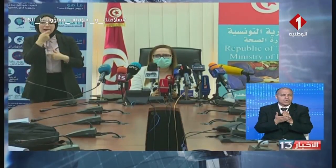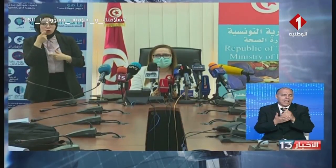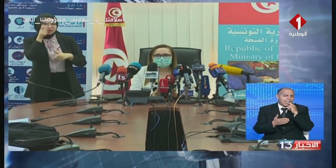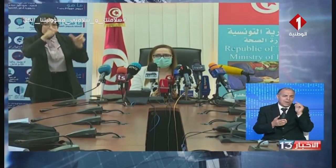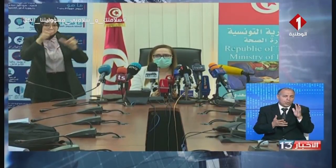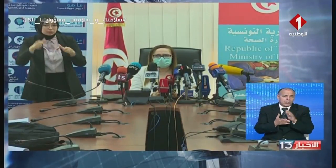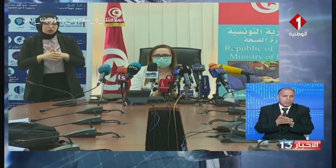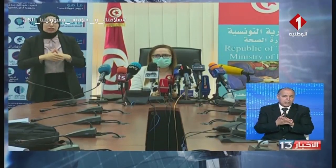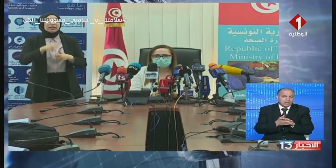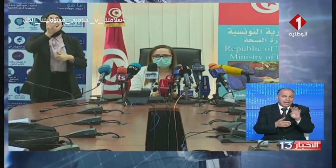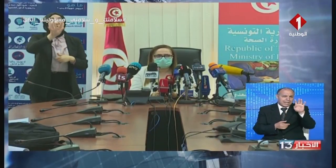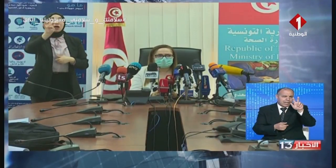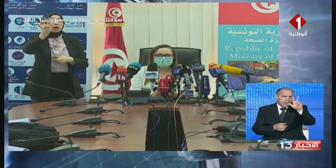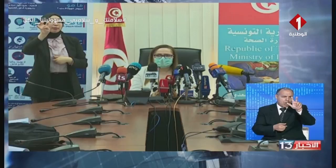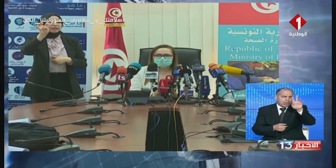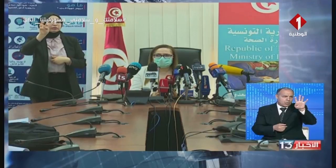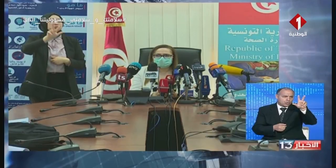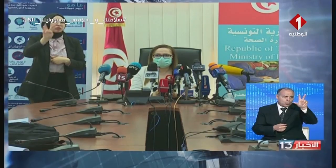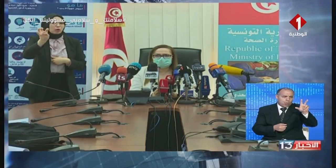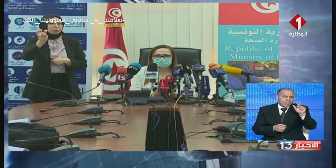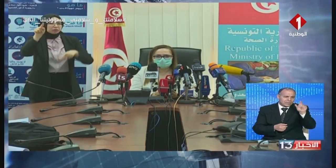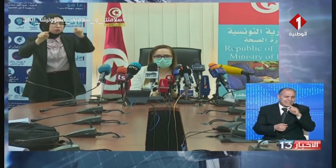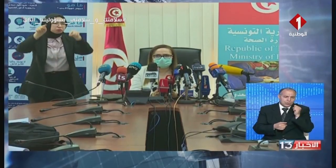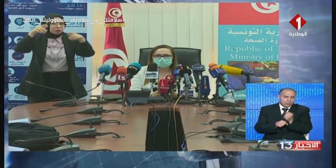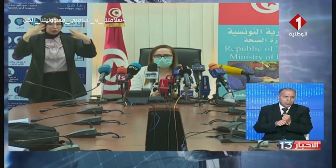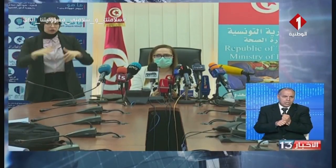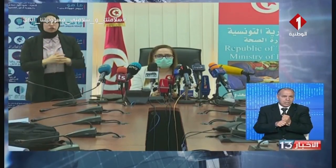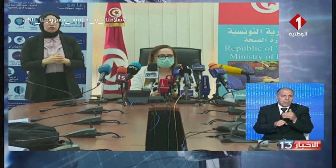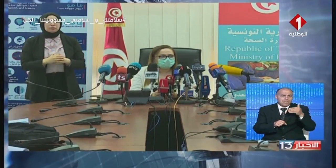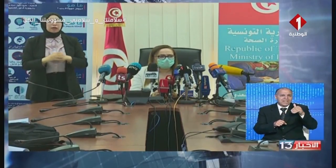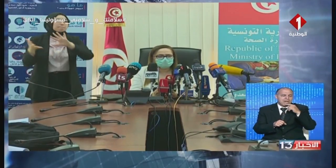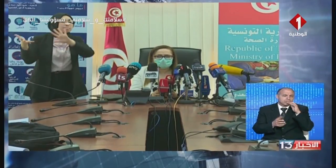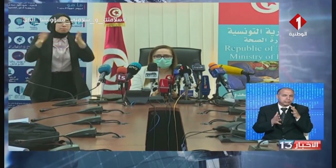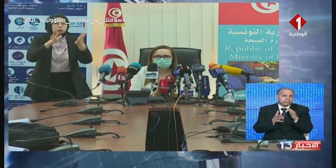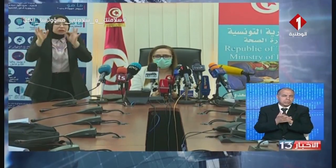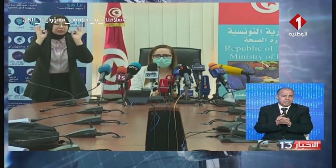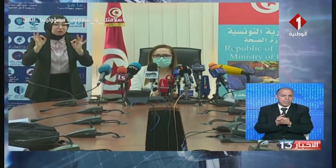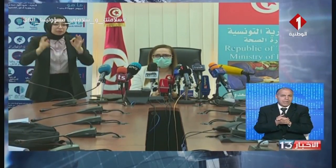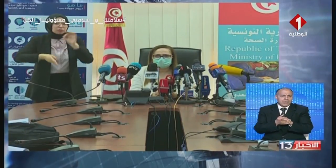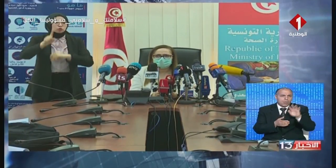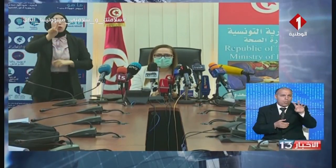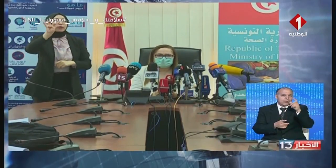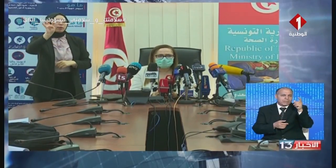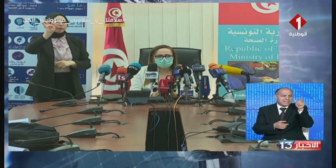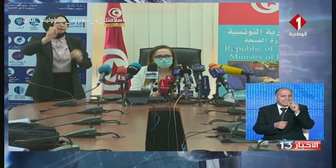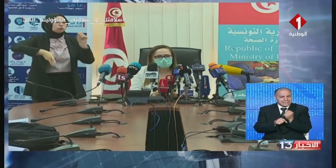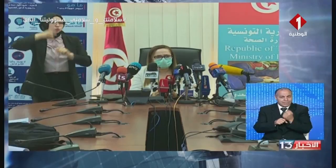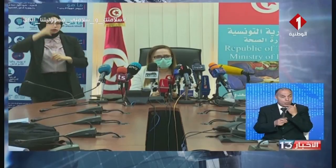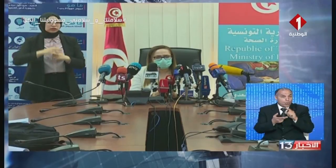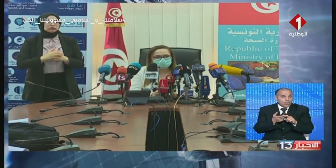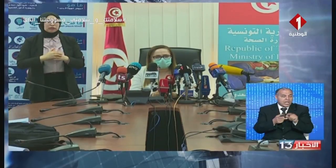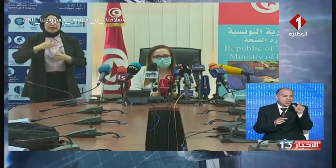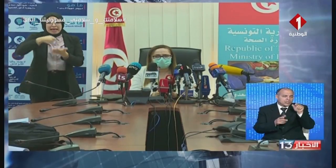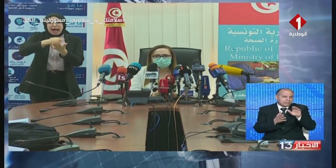العمورية هو 43 سنة بالنسبة للميديان مثل عمره هي 41 سنة أقل